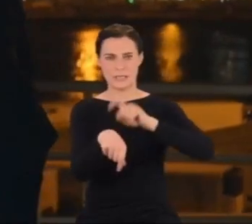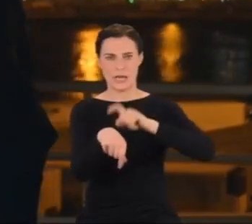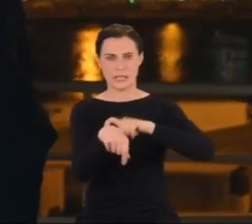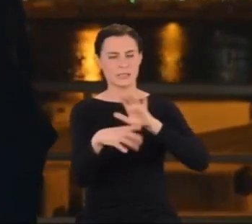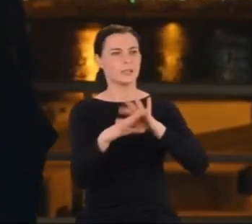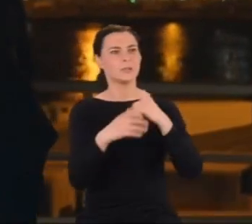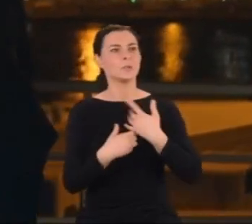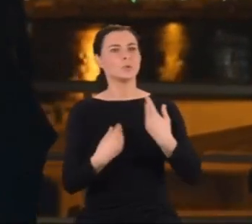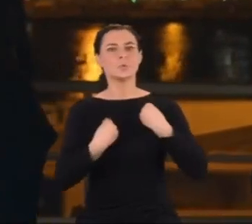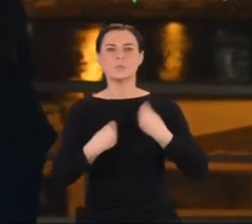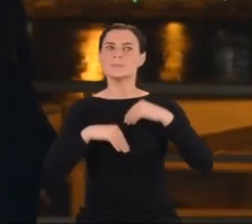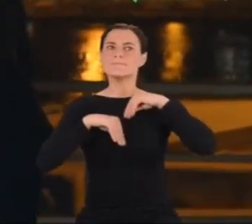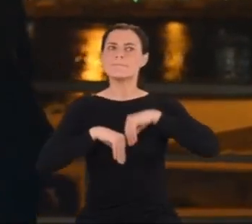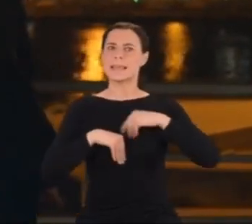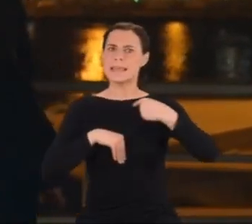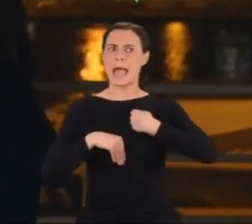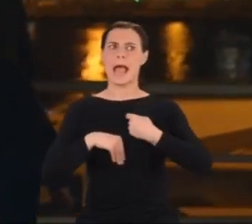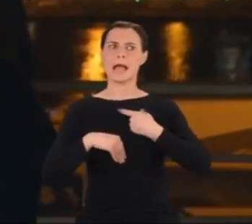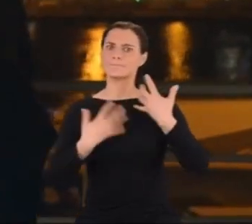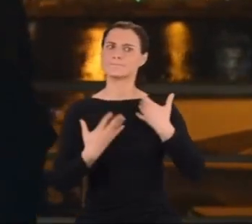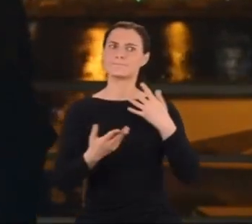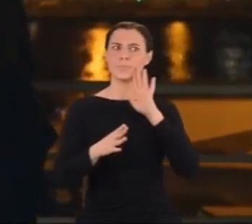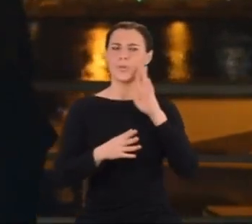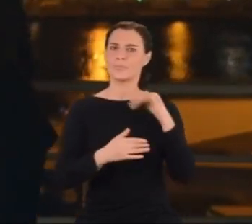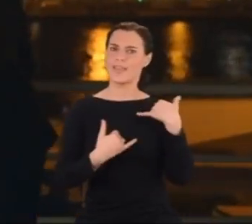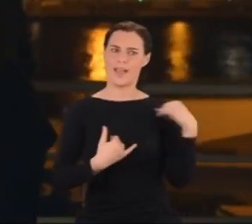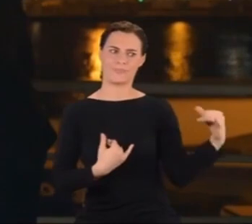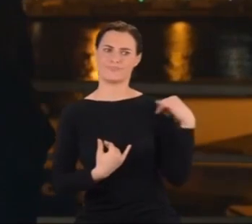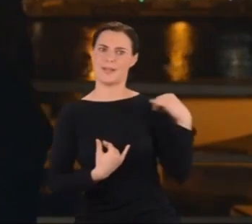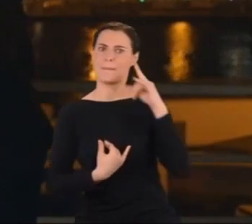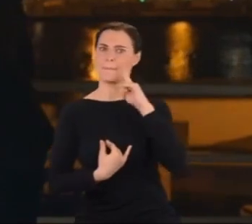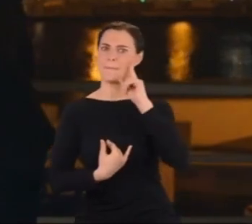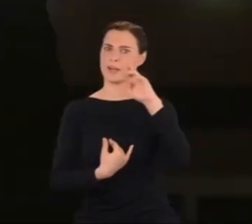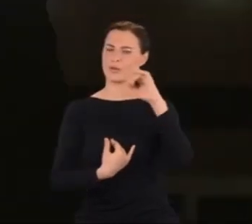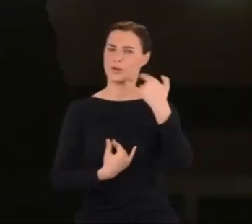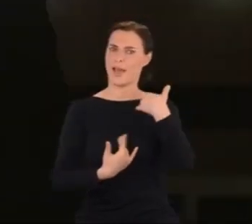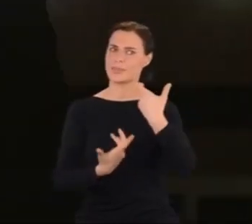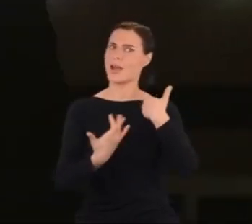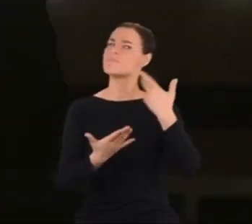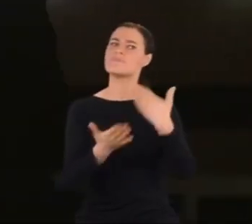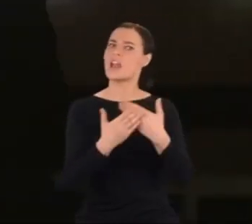w jego skórę w nadziei, że znajdziemy wytłumaczenie, na które nikt jeszcze nie wpadł.